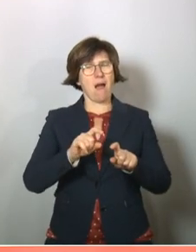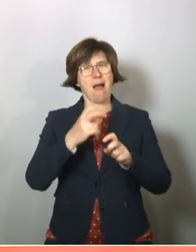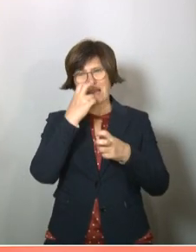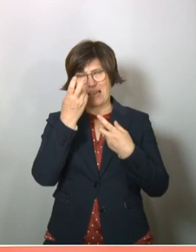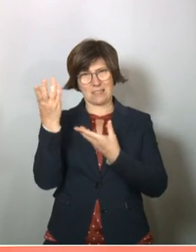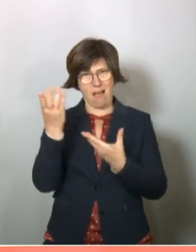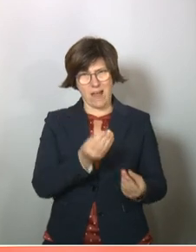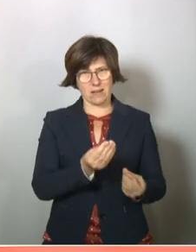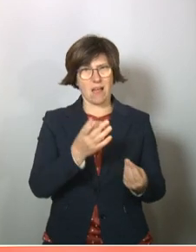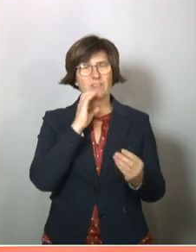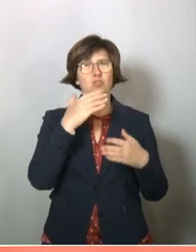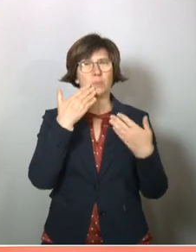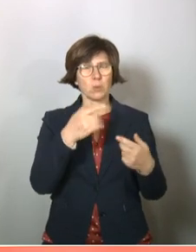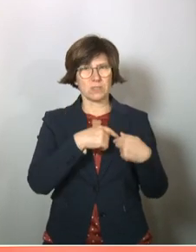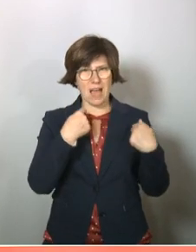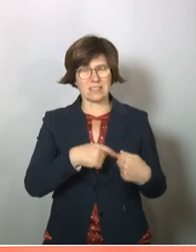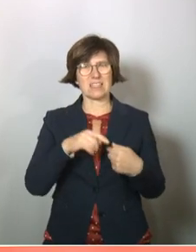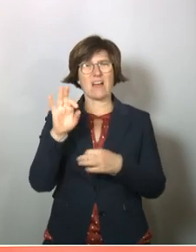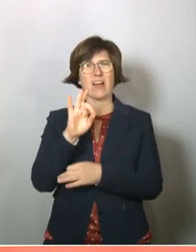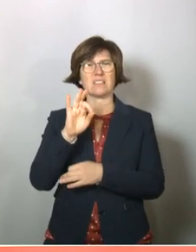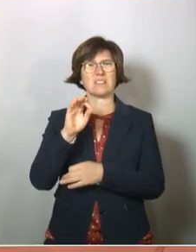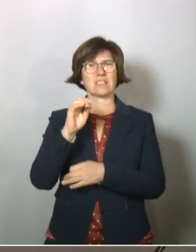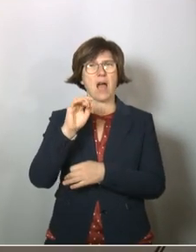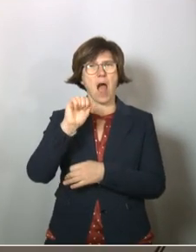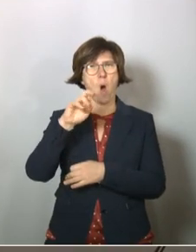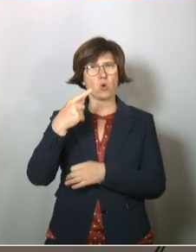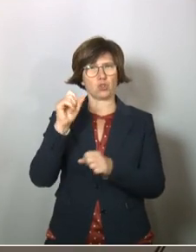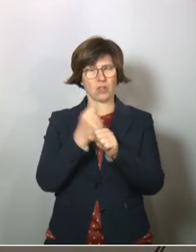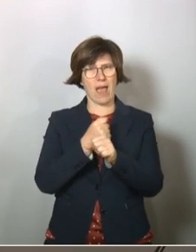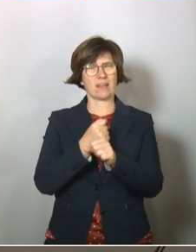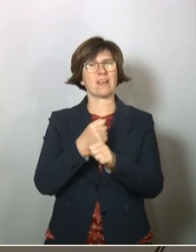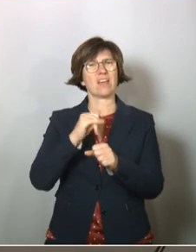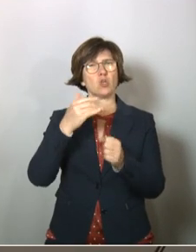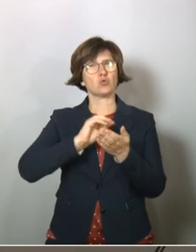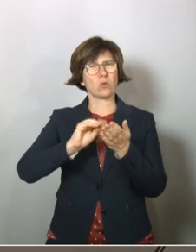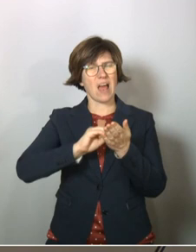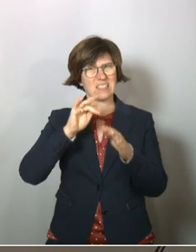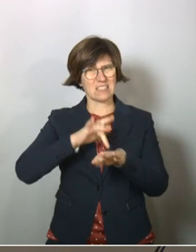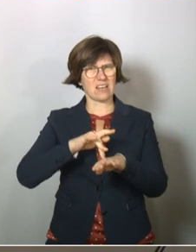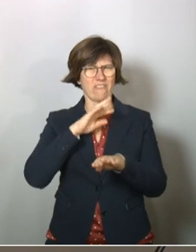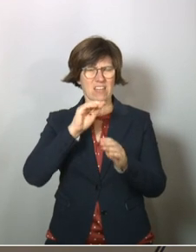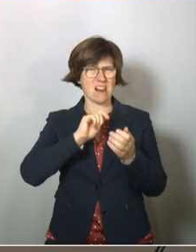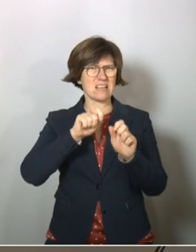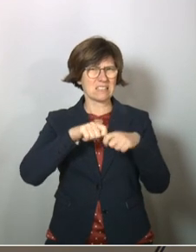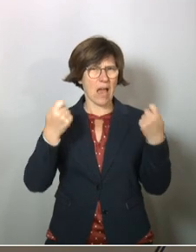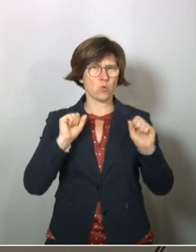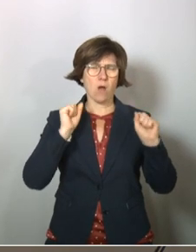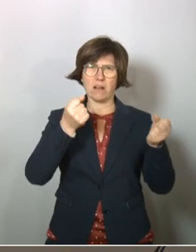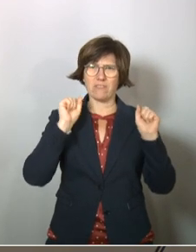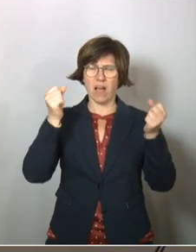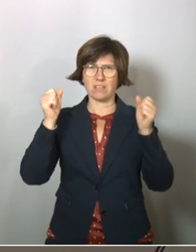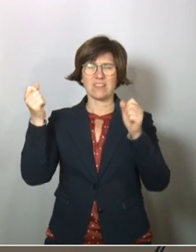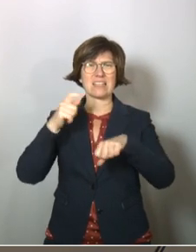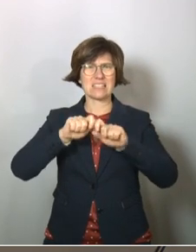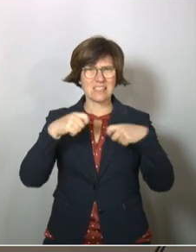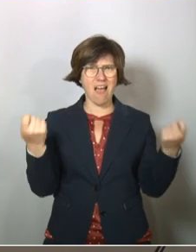Gäste eingeladen. Ich begrüße herzlich Franziska Augstein, Journalistin, für viele, viele Zeitungen aktiv gewesen, unter anderem